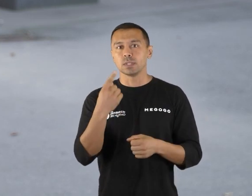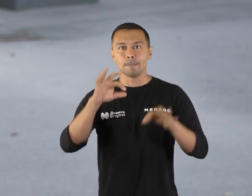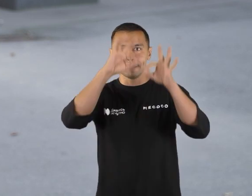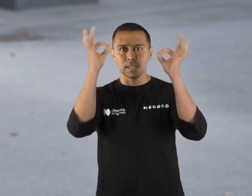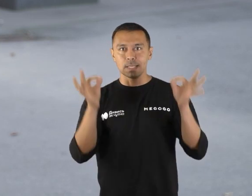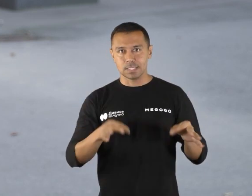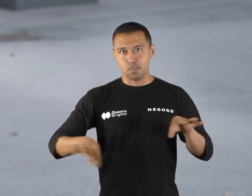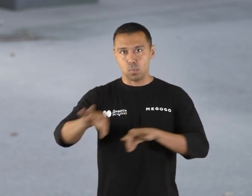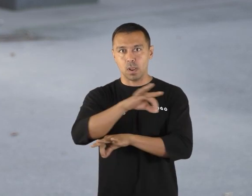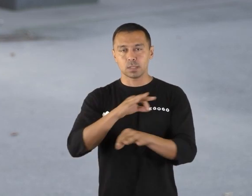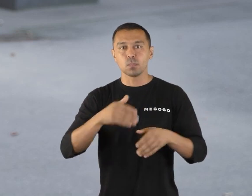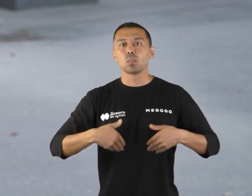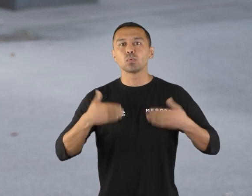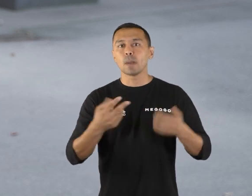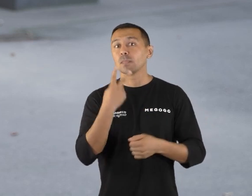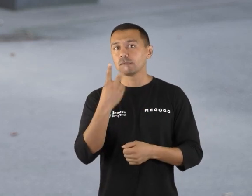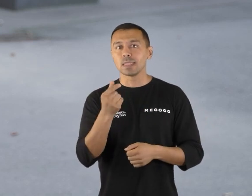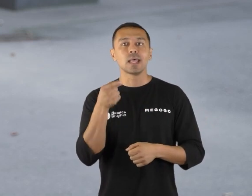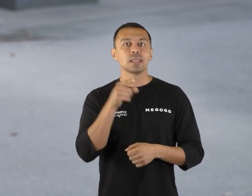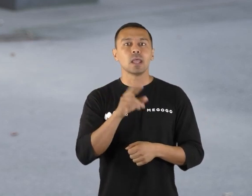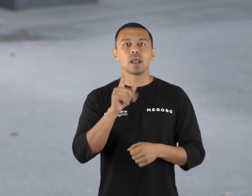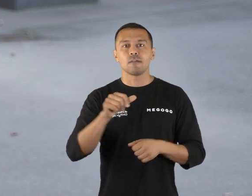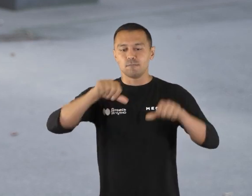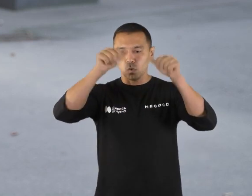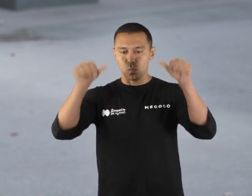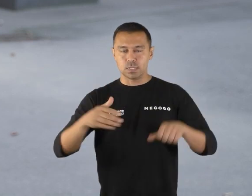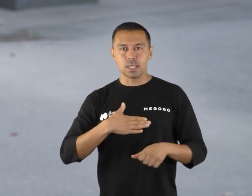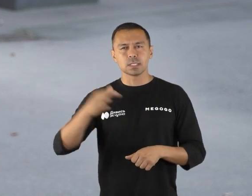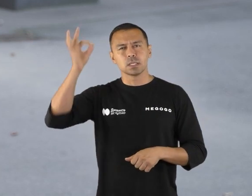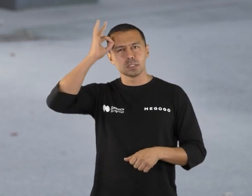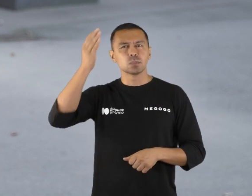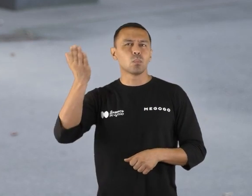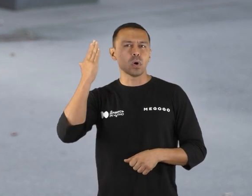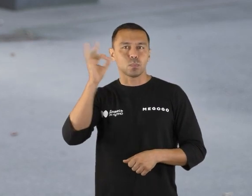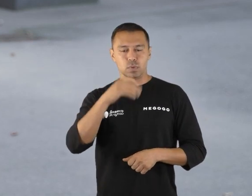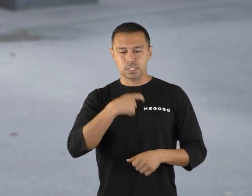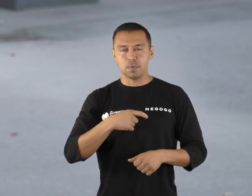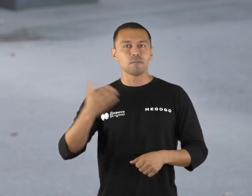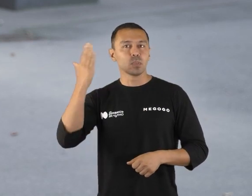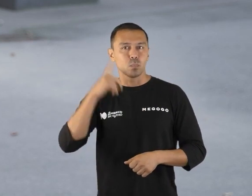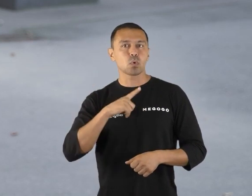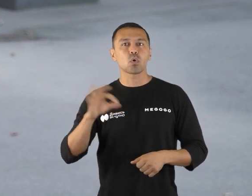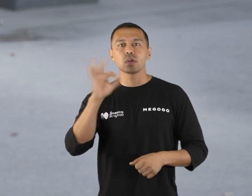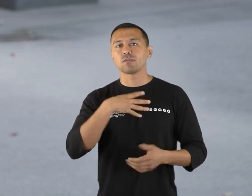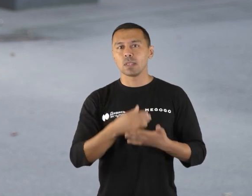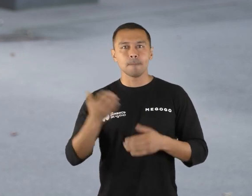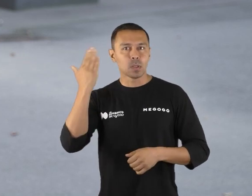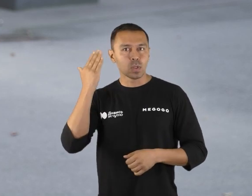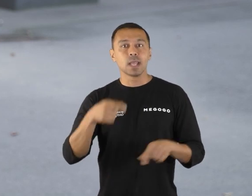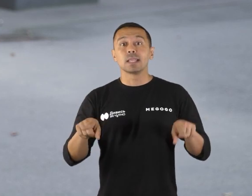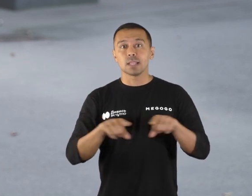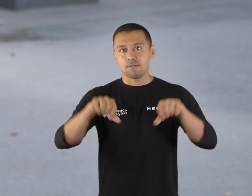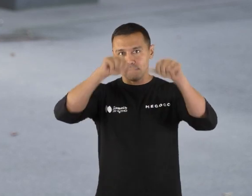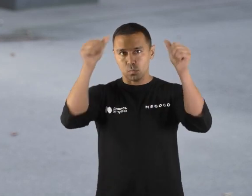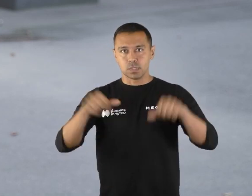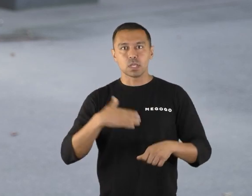один мистецький проєкт пропонує подивитися на те, як формуються наші спогади про себе в минулому, про своє минуле. І, власне, таким